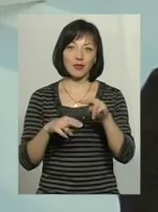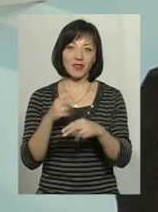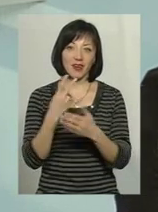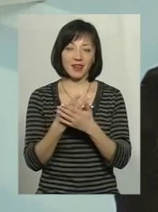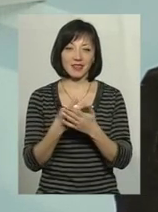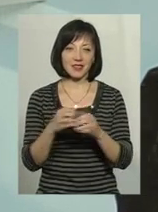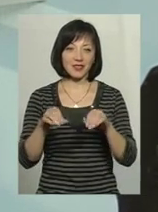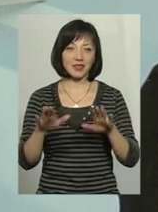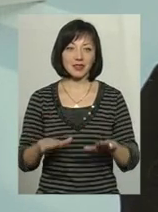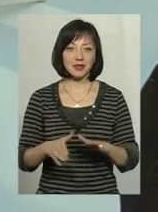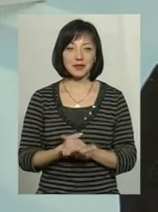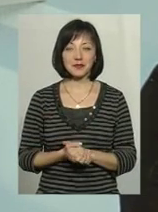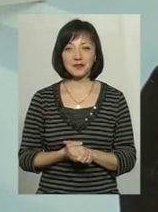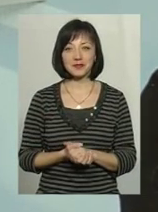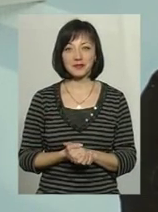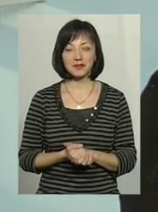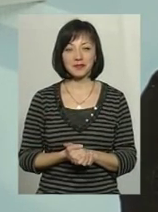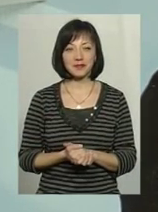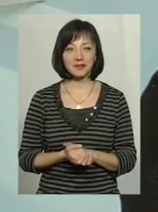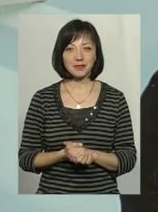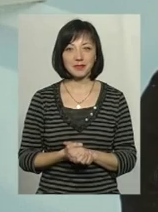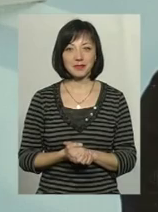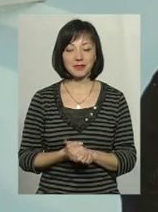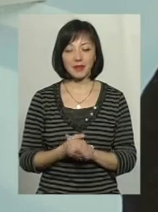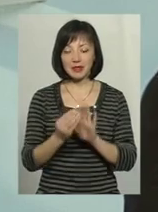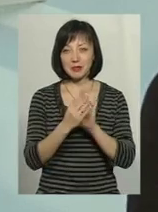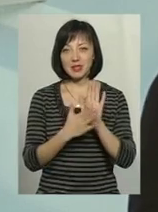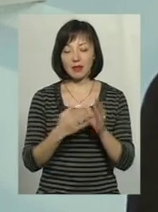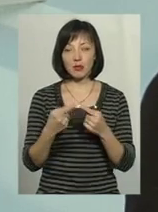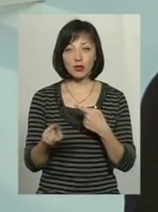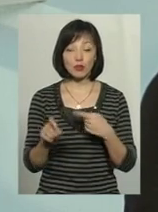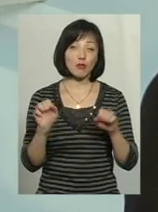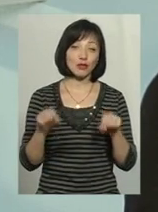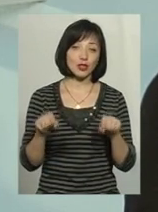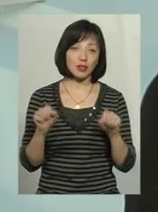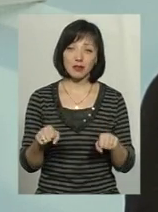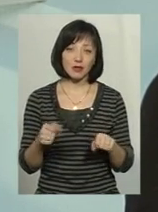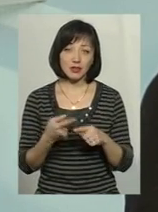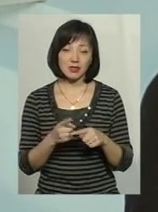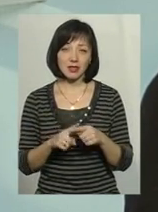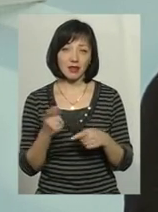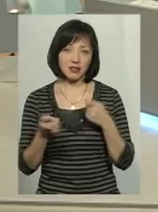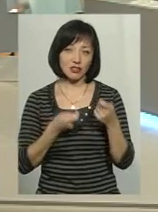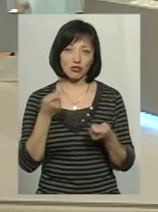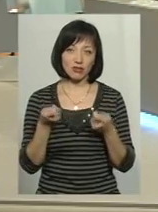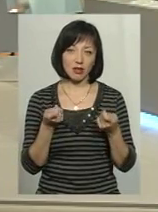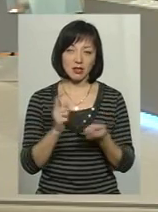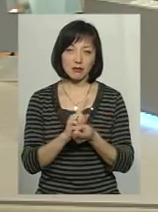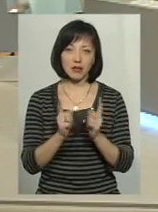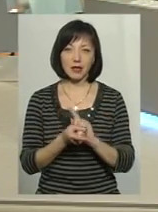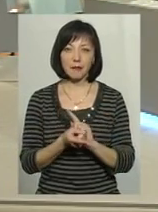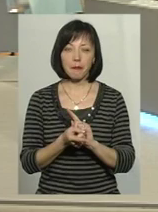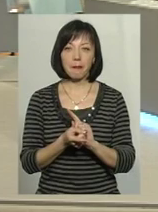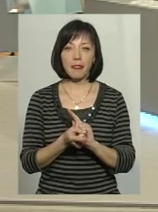виглядав, і вирішили його в іншу стрічку записати. Ну, можливо, це таке незначна якась зміна.